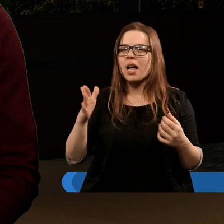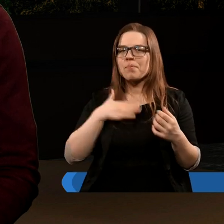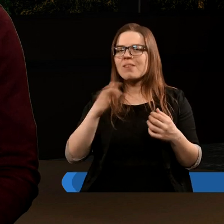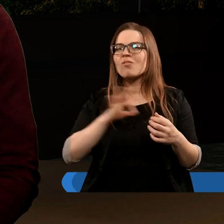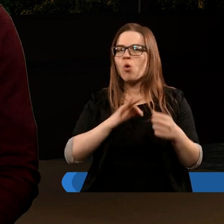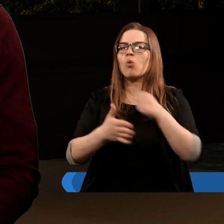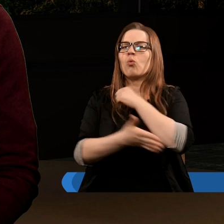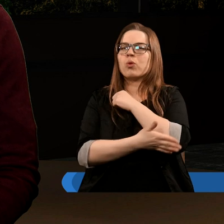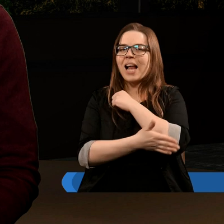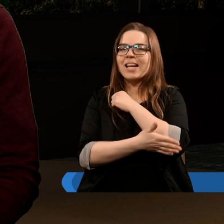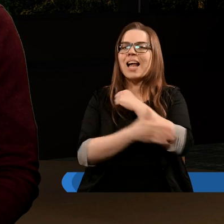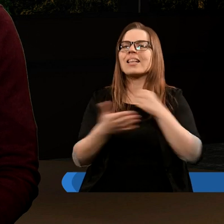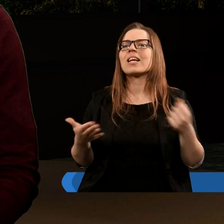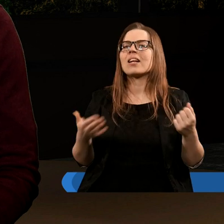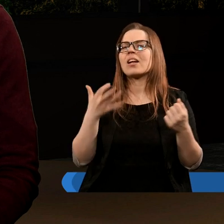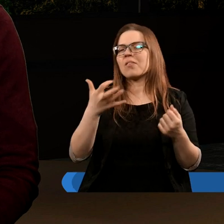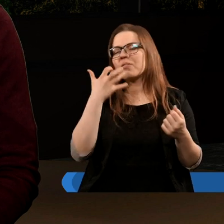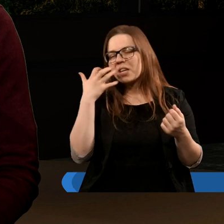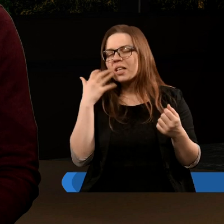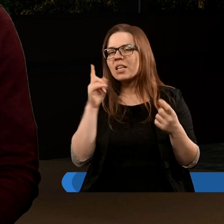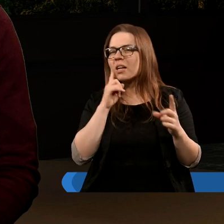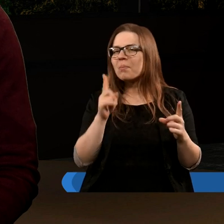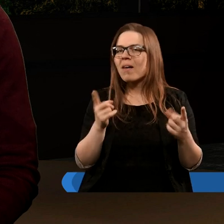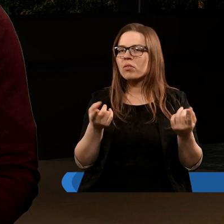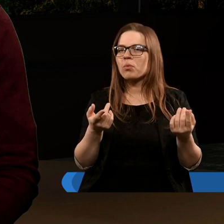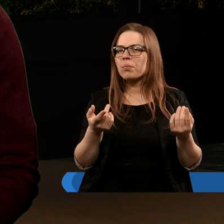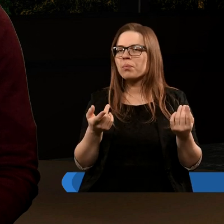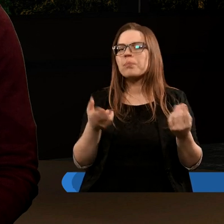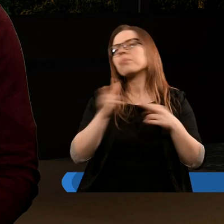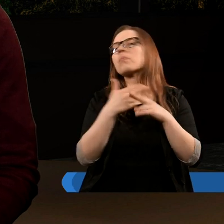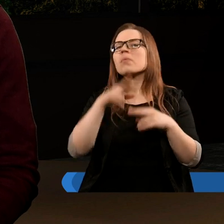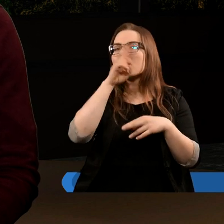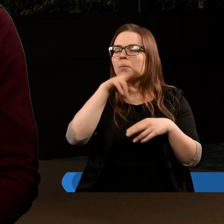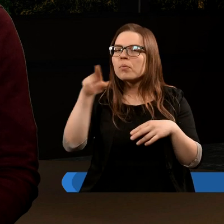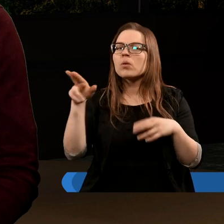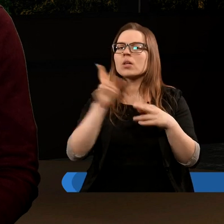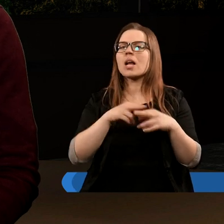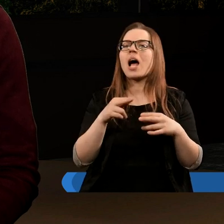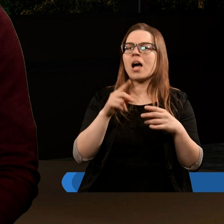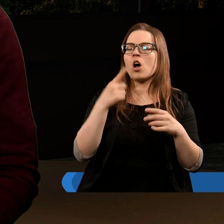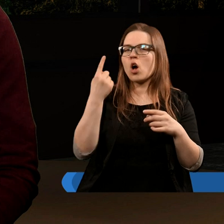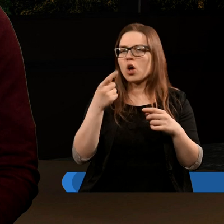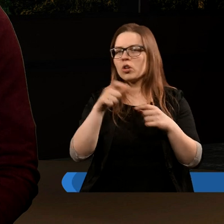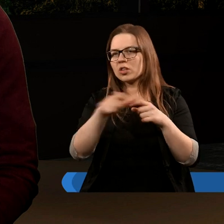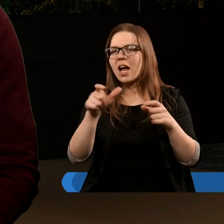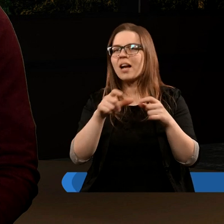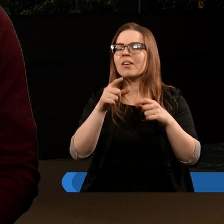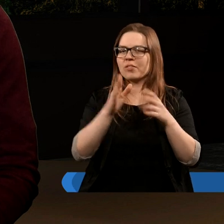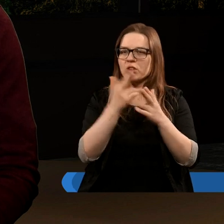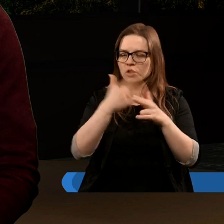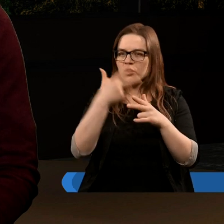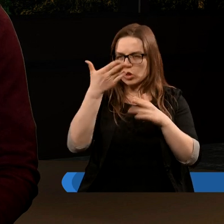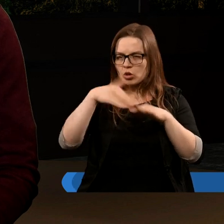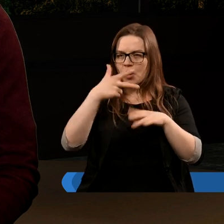uzasadnienia i podstawę wcześniejszą prawną. Kiedy popatrzymy na rok 533 to